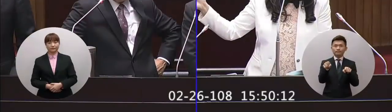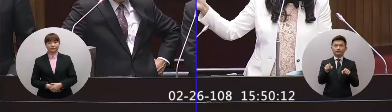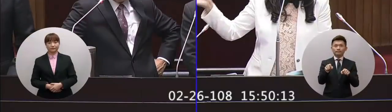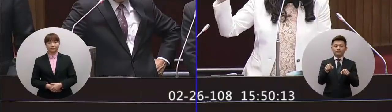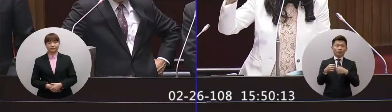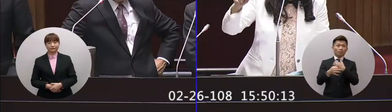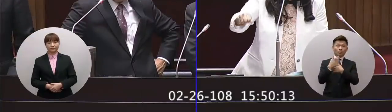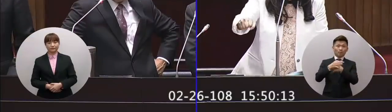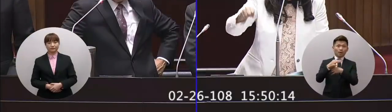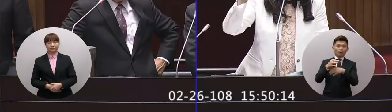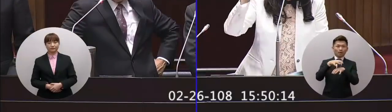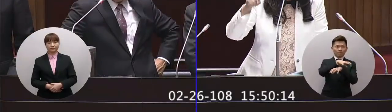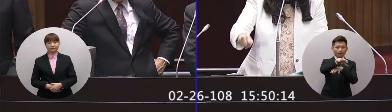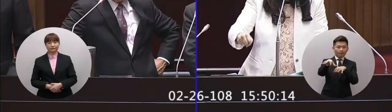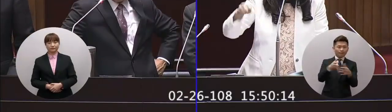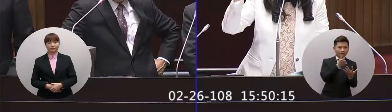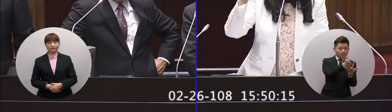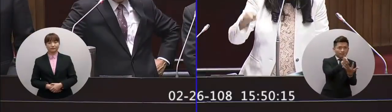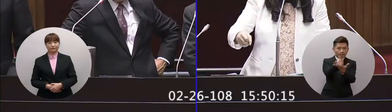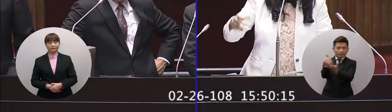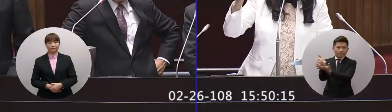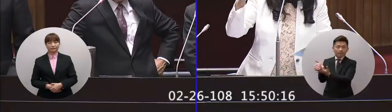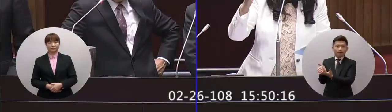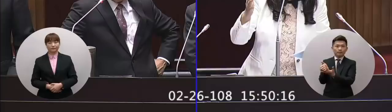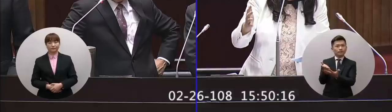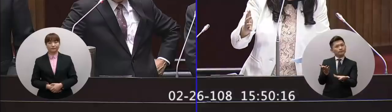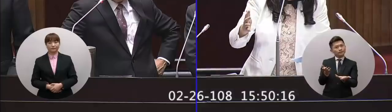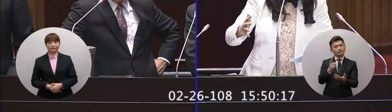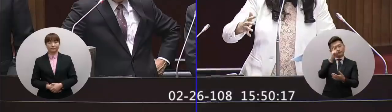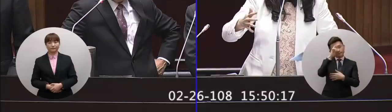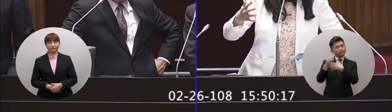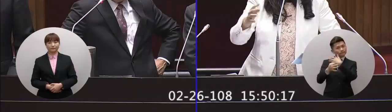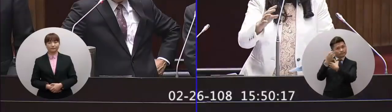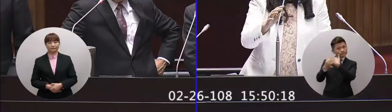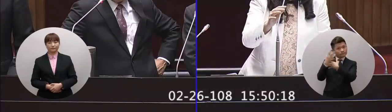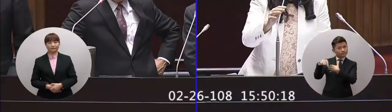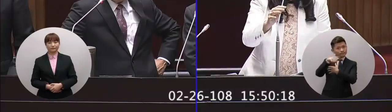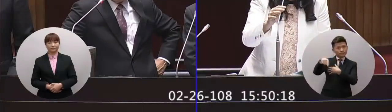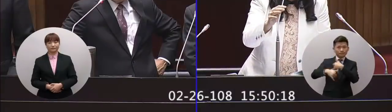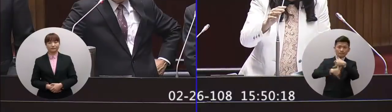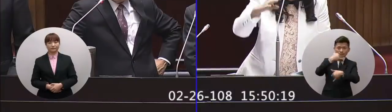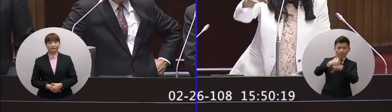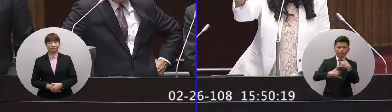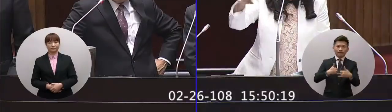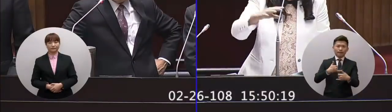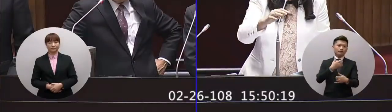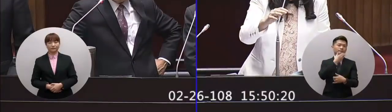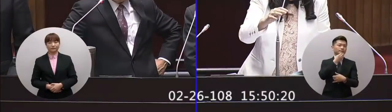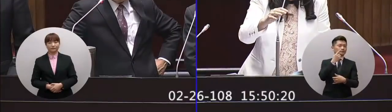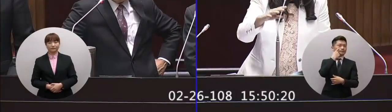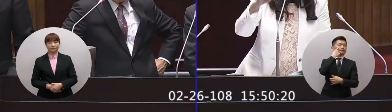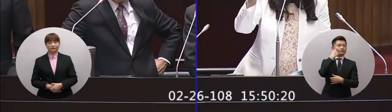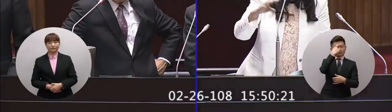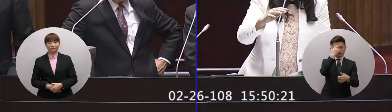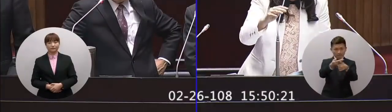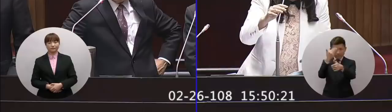我們的這個僑界裡面伸進去很多的手想要去干預不知道是想要讓這個僑胞大家都過的日子太舒服了所以讓你想辦法